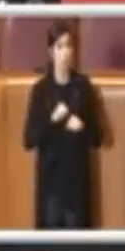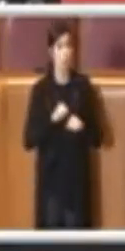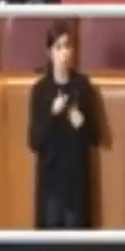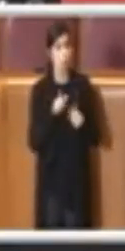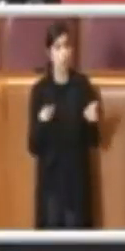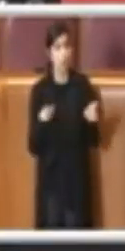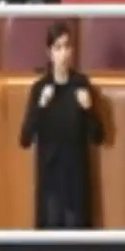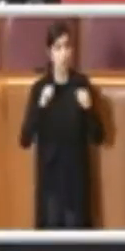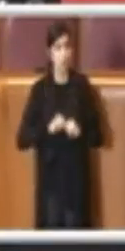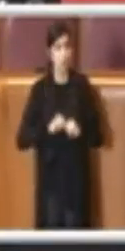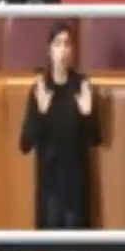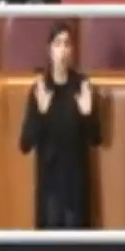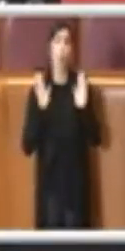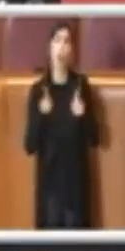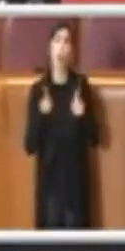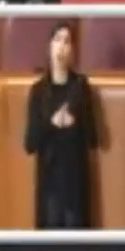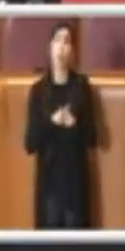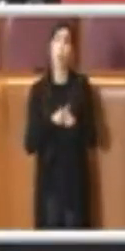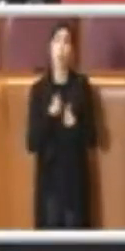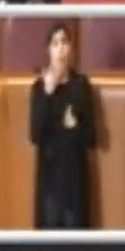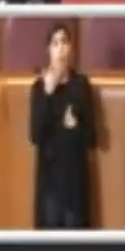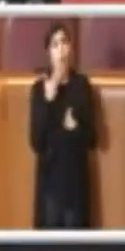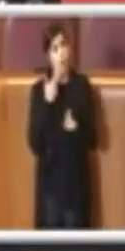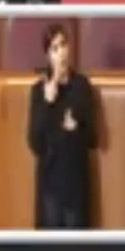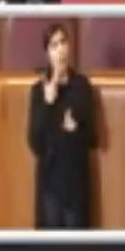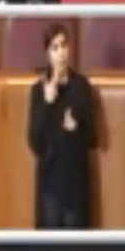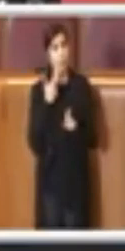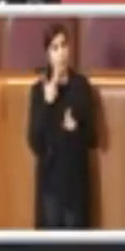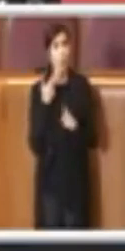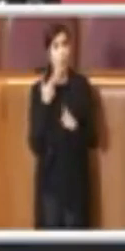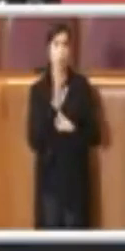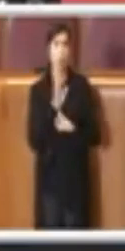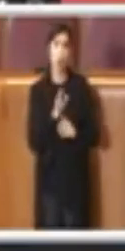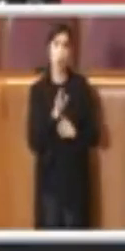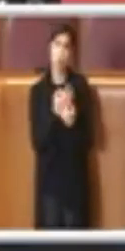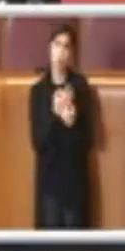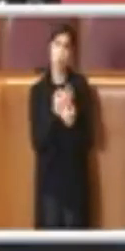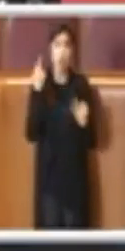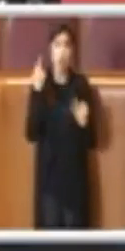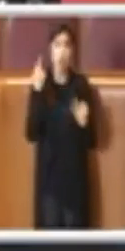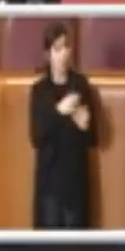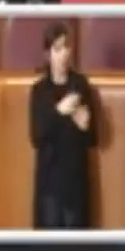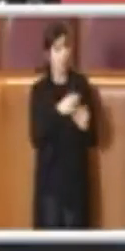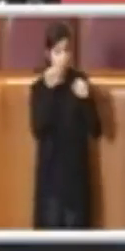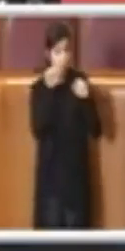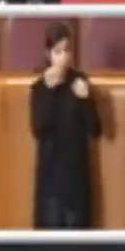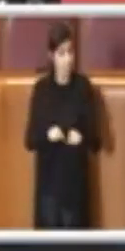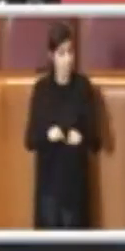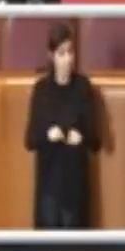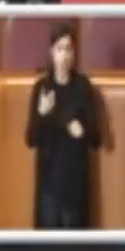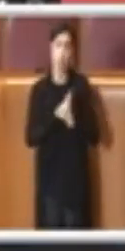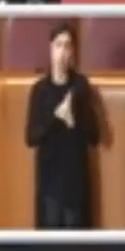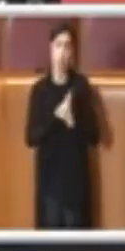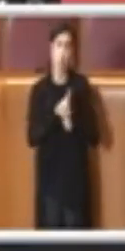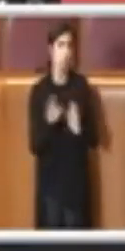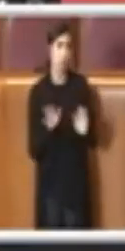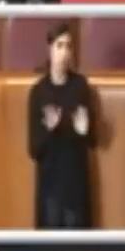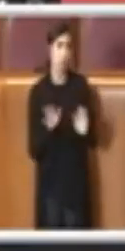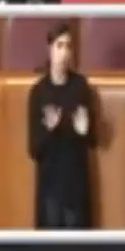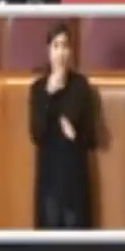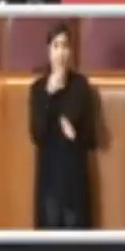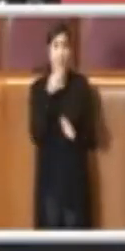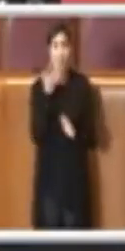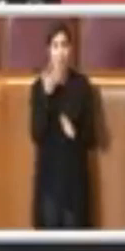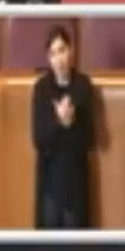ma vogliamo dare comunque massima attenzione agli effetti devastanti dovuti a queste ulteriori chiusure e quindi scongiurare